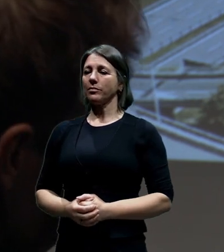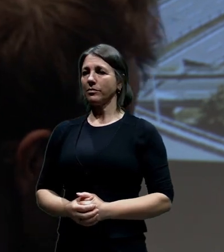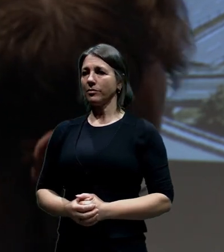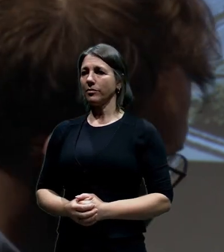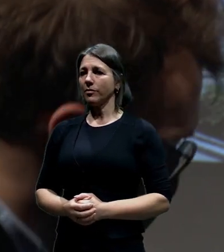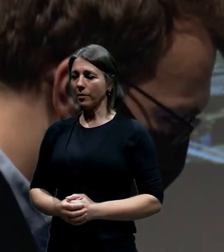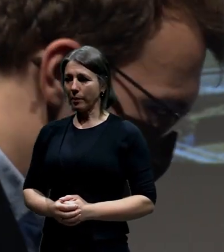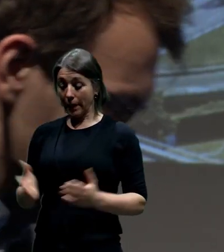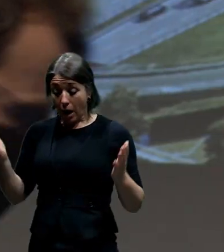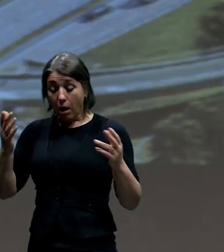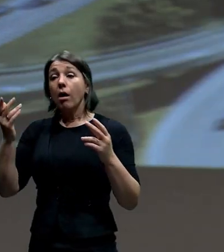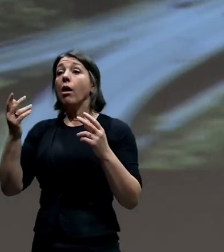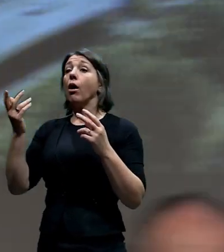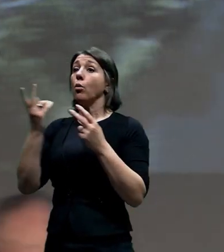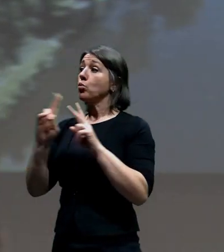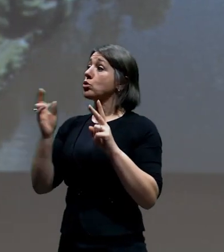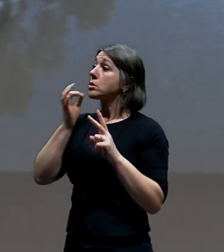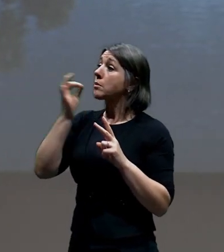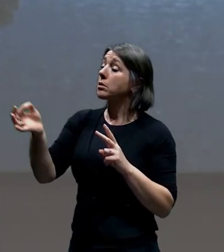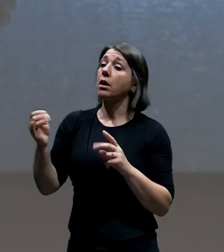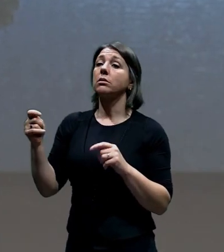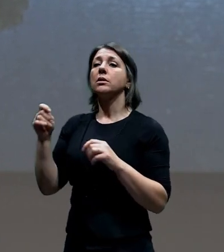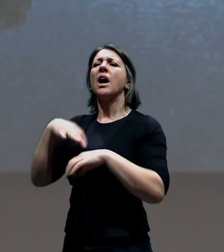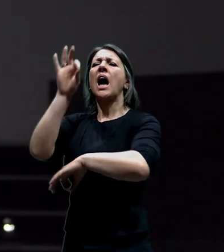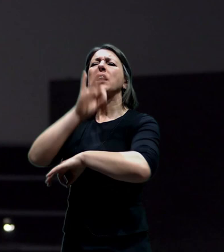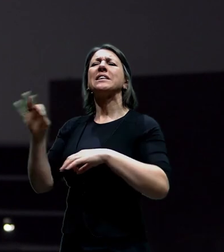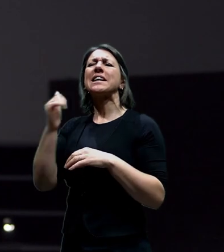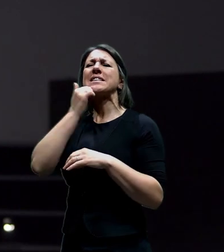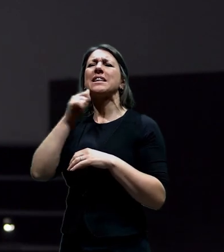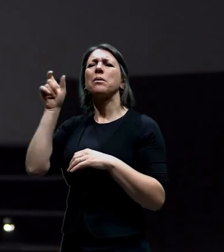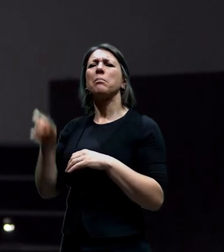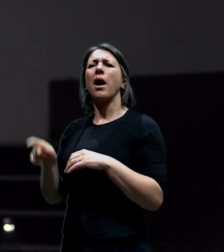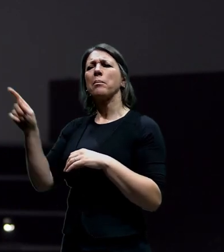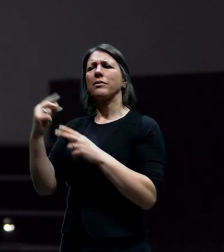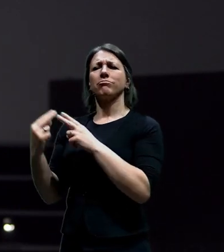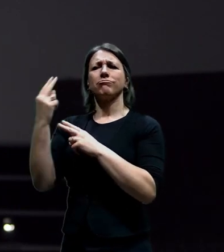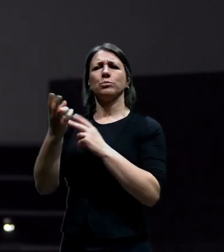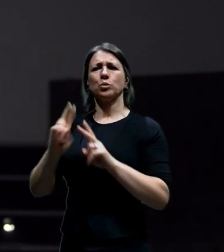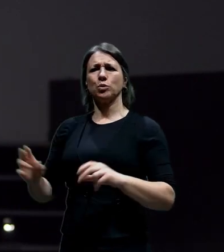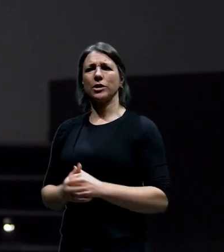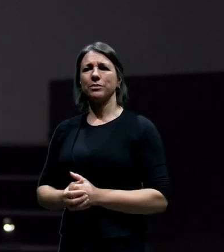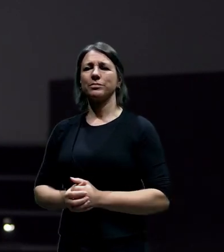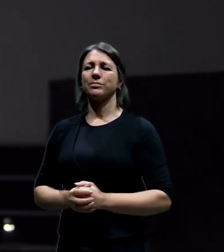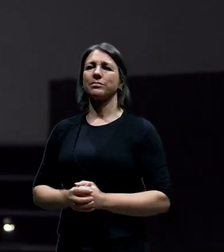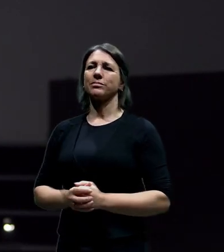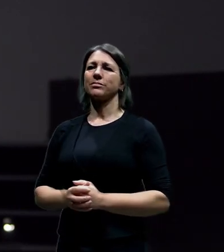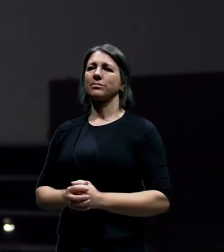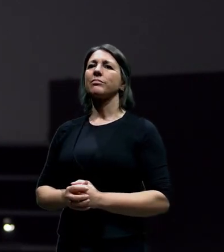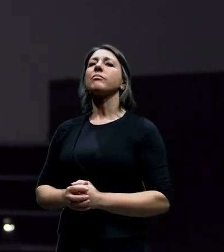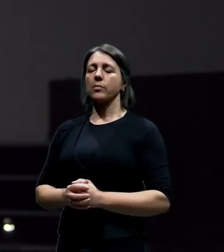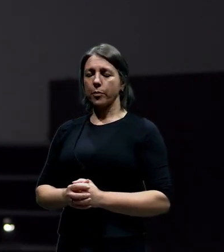Určitě, tak já poprosím tedy pana architekta Zimu, aby mohl reagovat. ... bych s dovolením